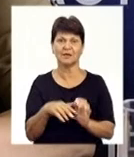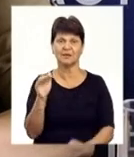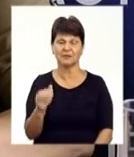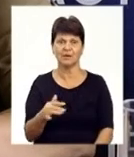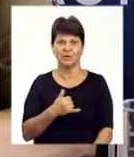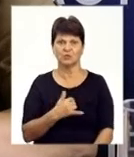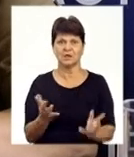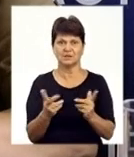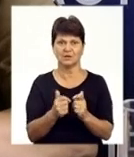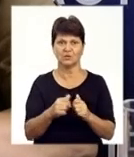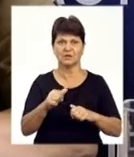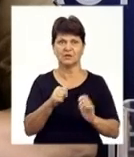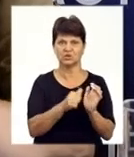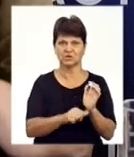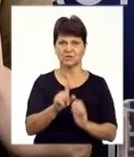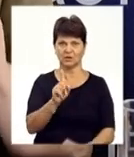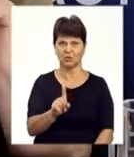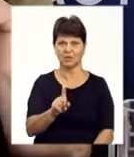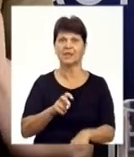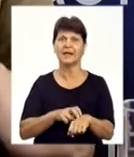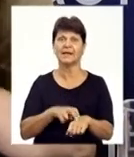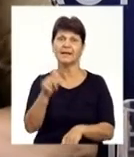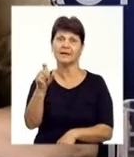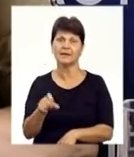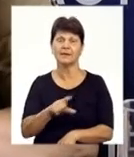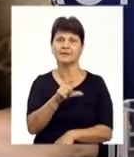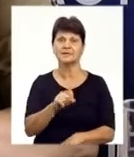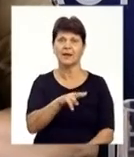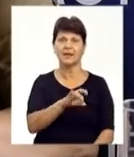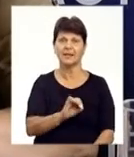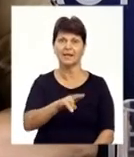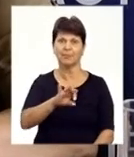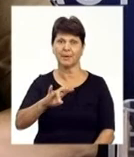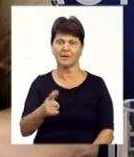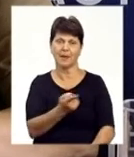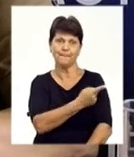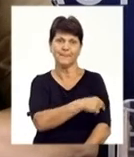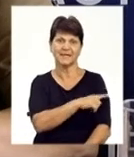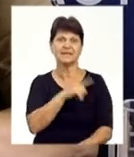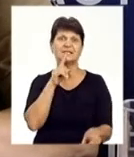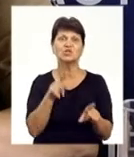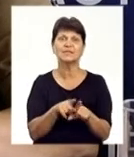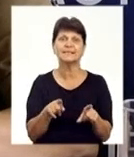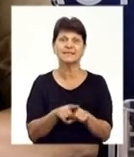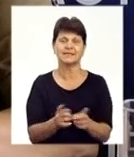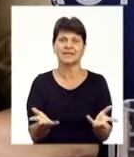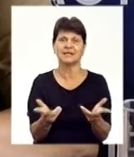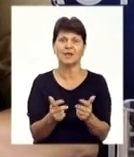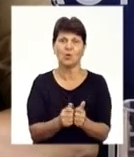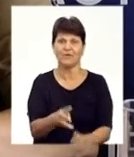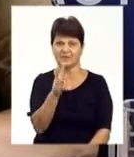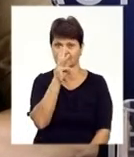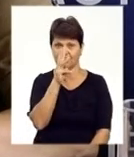в нараховується 61 лікар. Це за липень місяць. Медичні сестри, яким нарахована